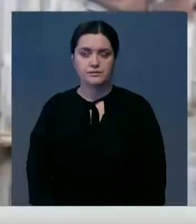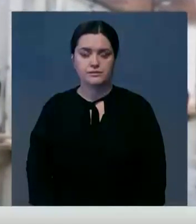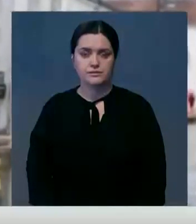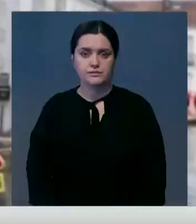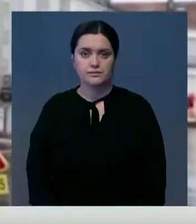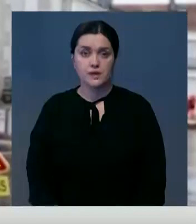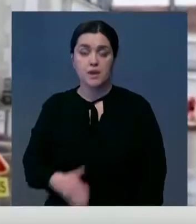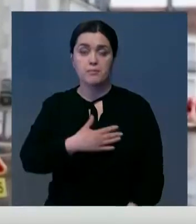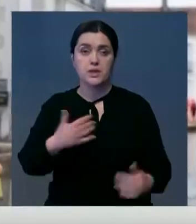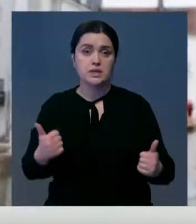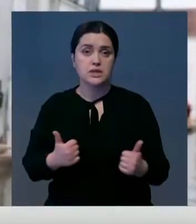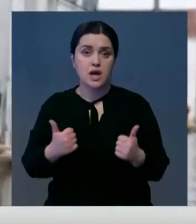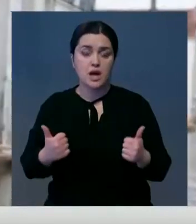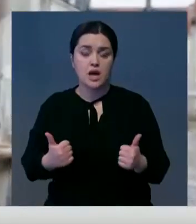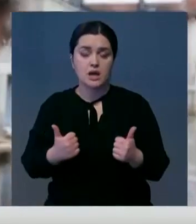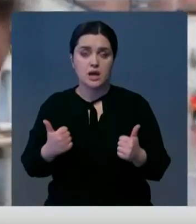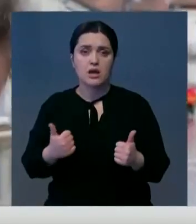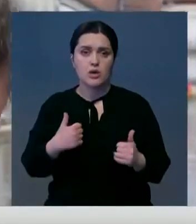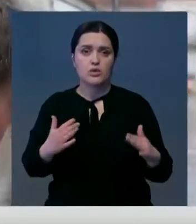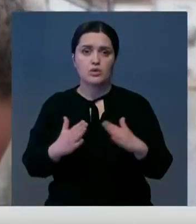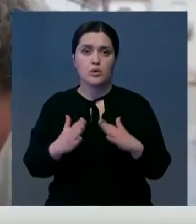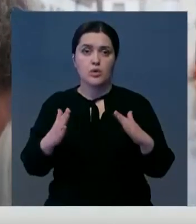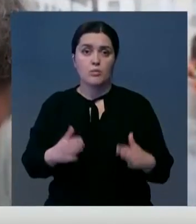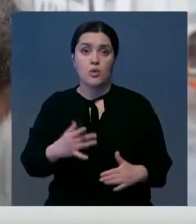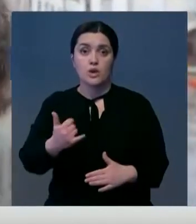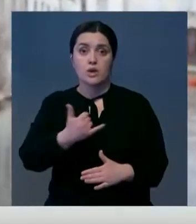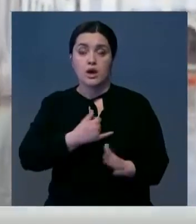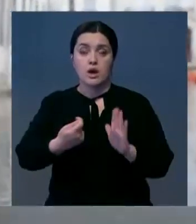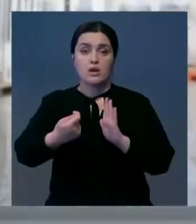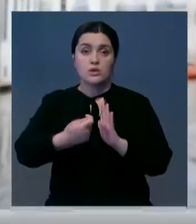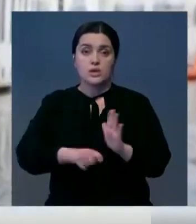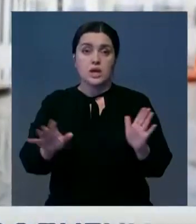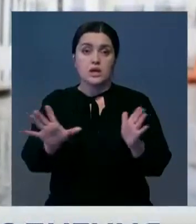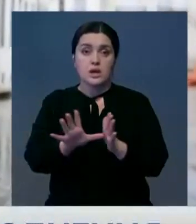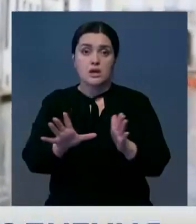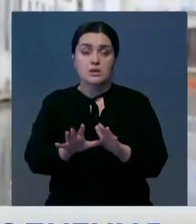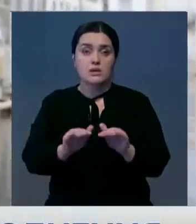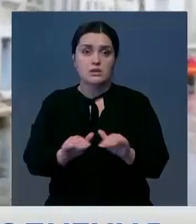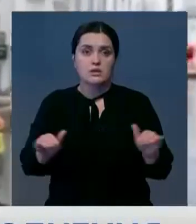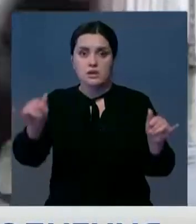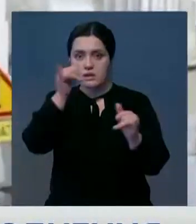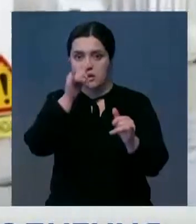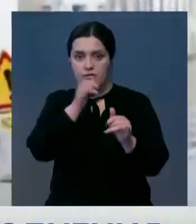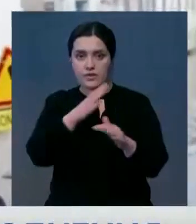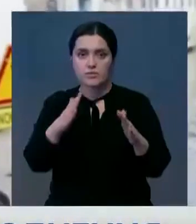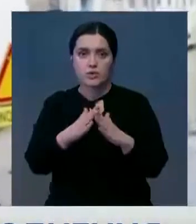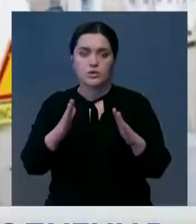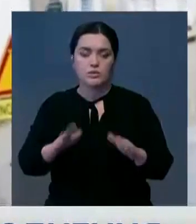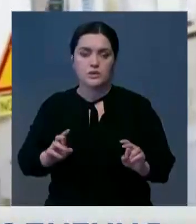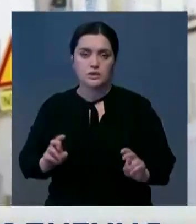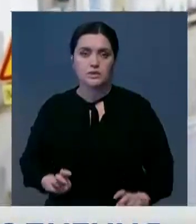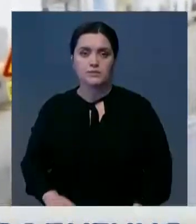Мы старались как можно дольше оставаться дома, но у нас отключили свет. С детьми было невозможно оставаться дальше.